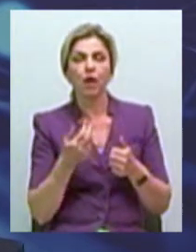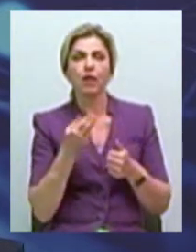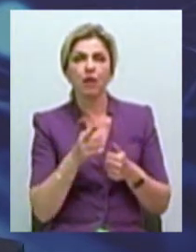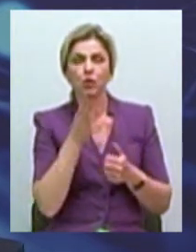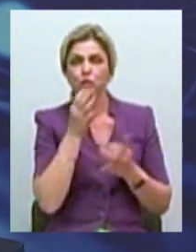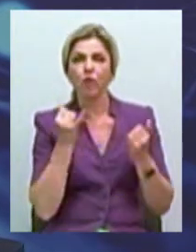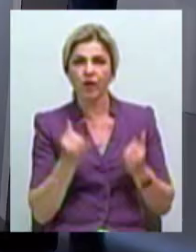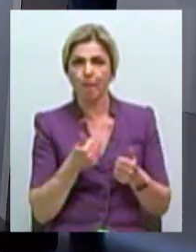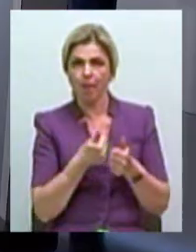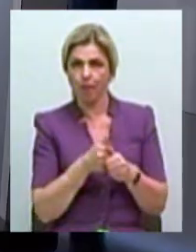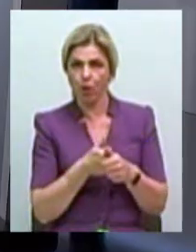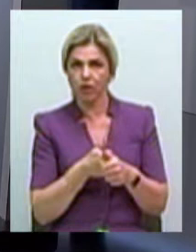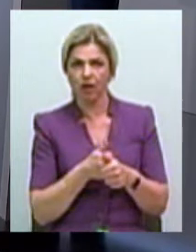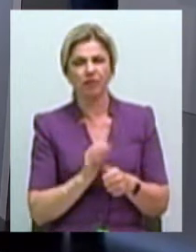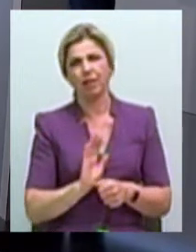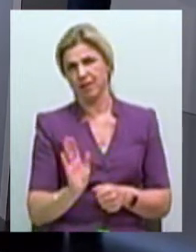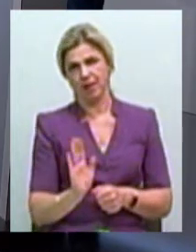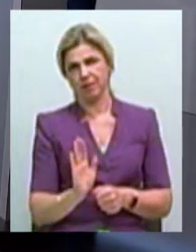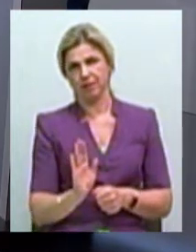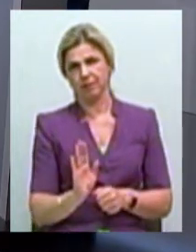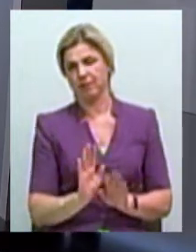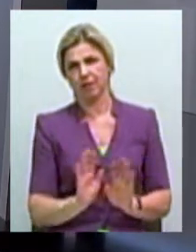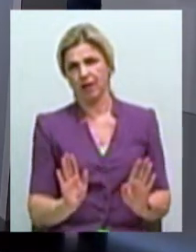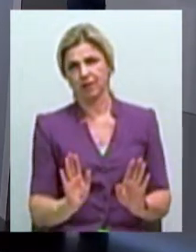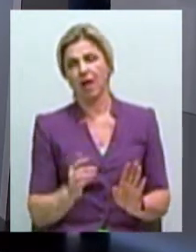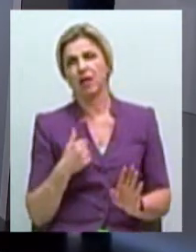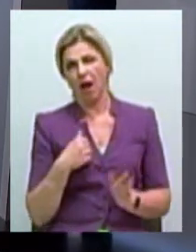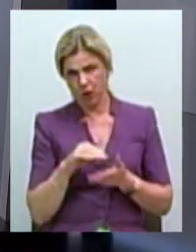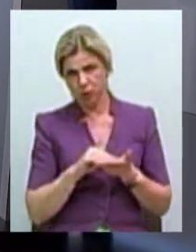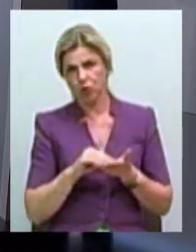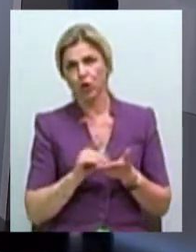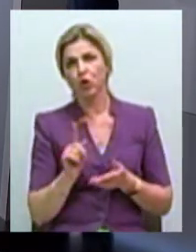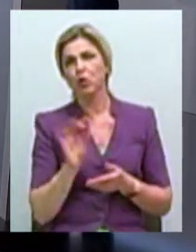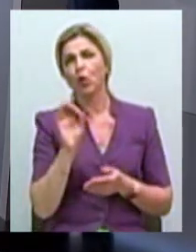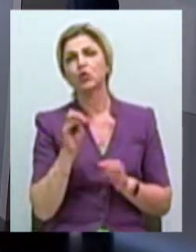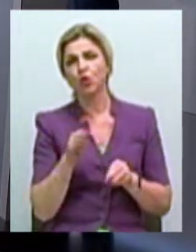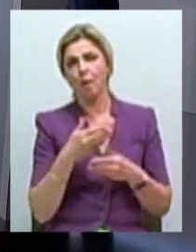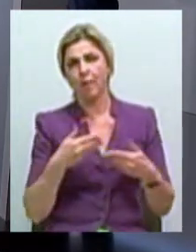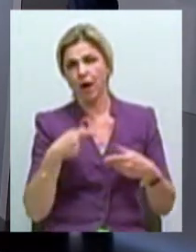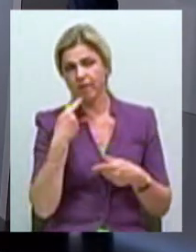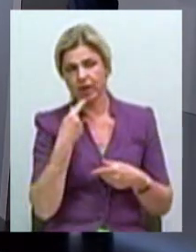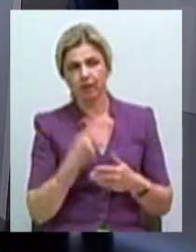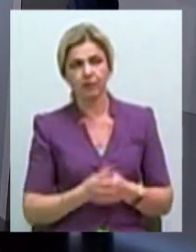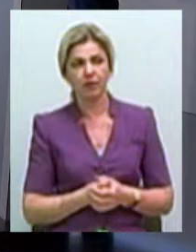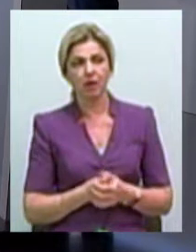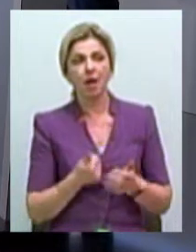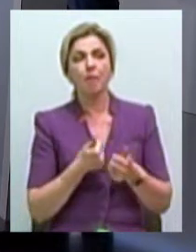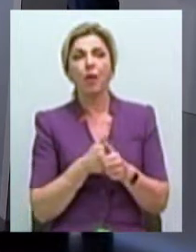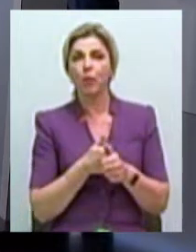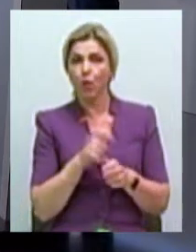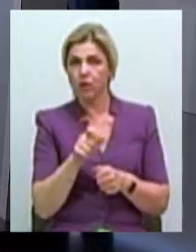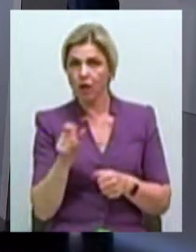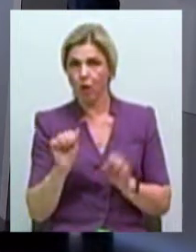современных библиотек? Нет, конечно. Я еще раз то, о чем мы говорили. То есть медиатека... Потому что библиотекеры могут